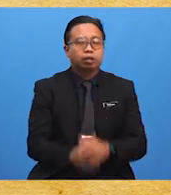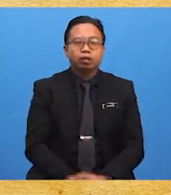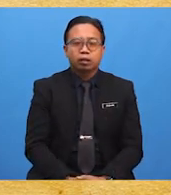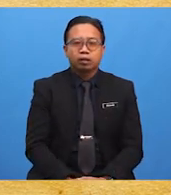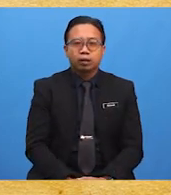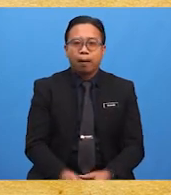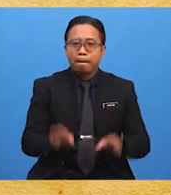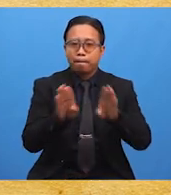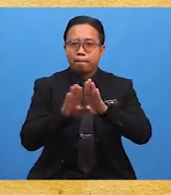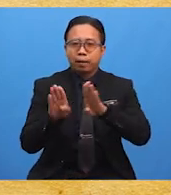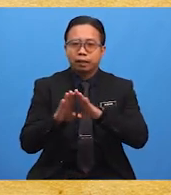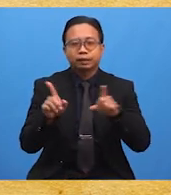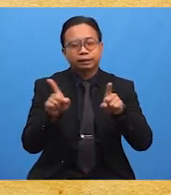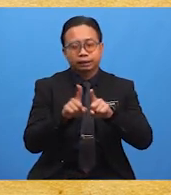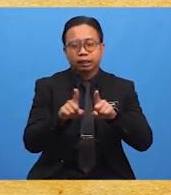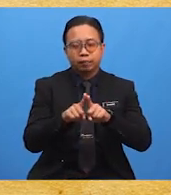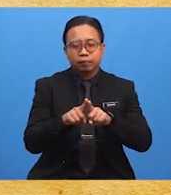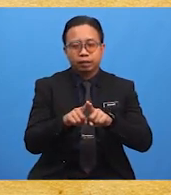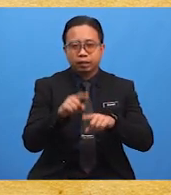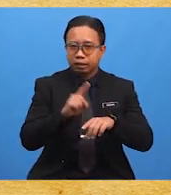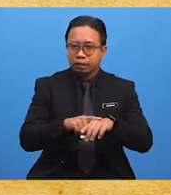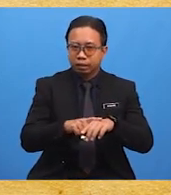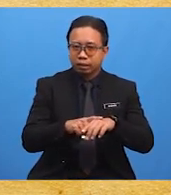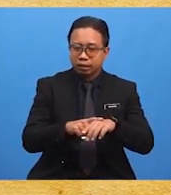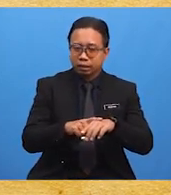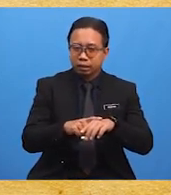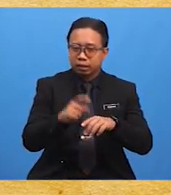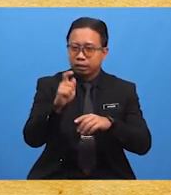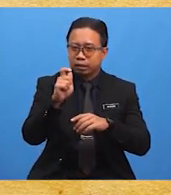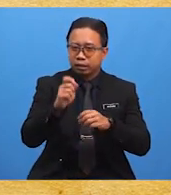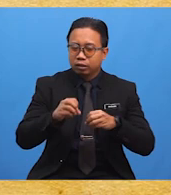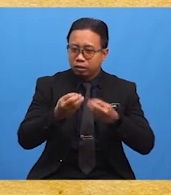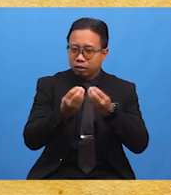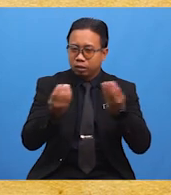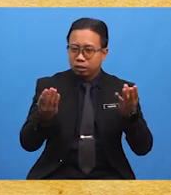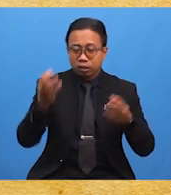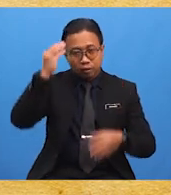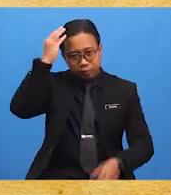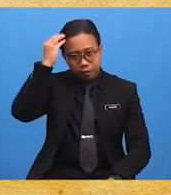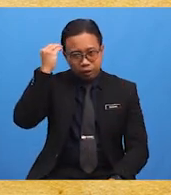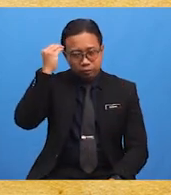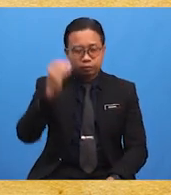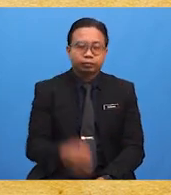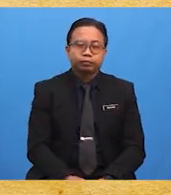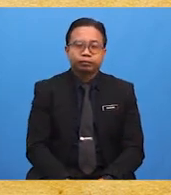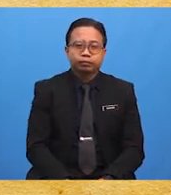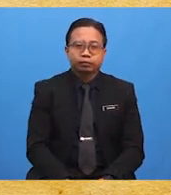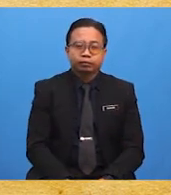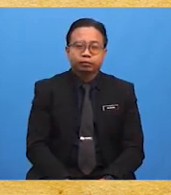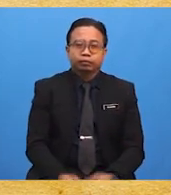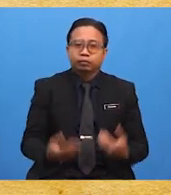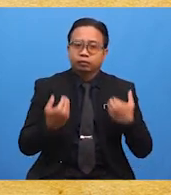seperti mana yang dialami di Semenanjung Tanah Melayu juga tertumpu di kawasan yang